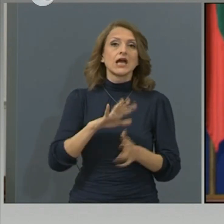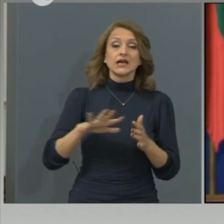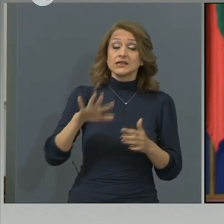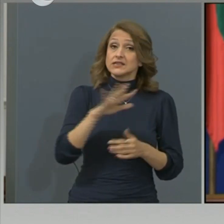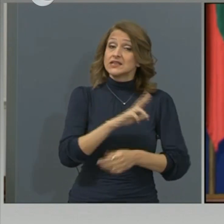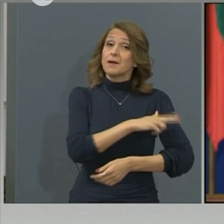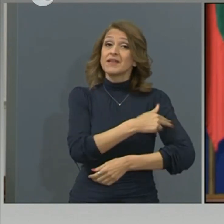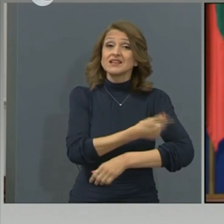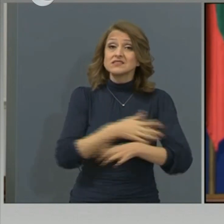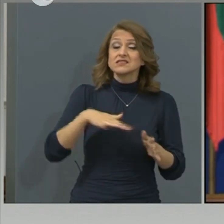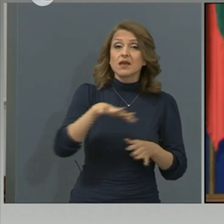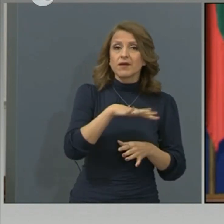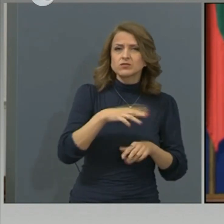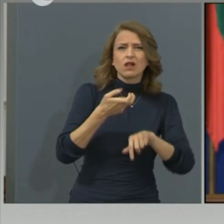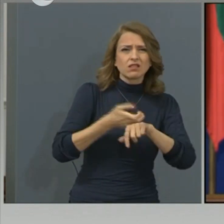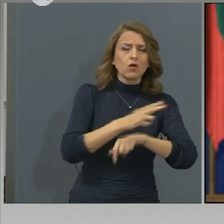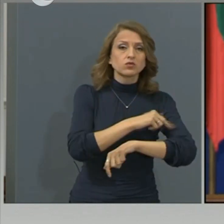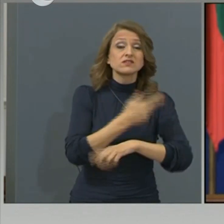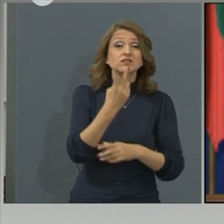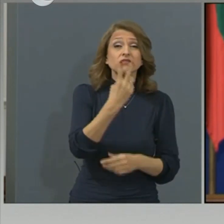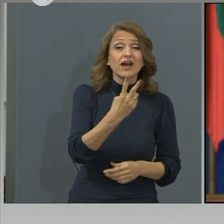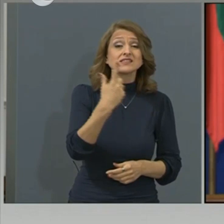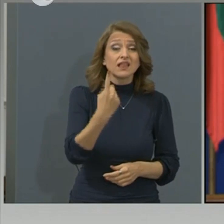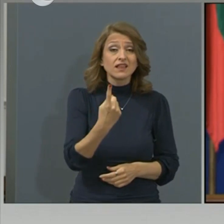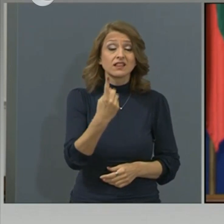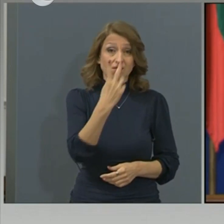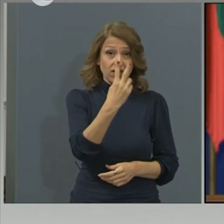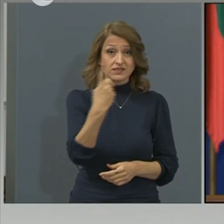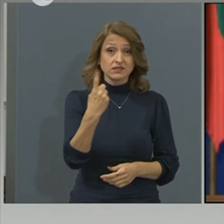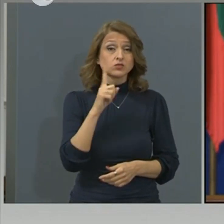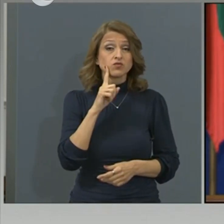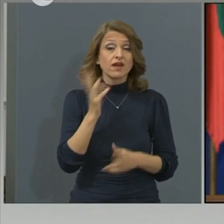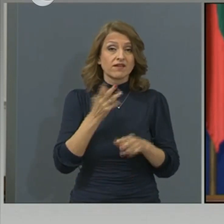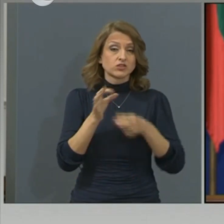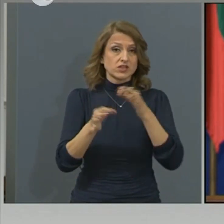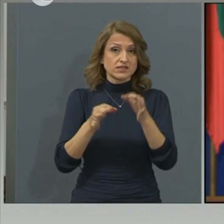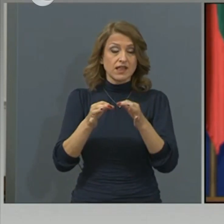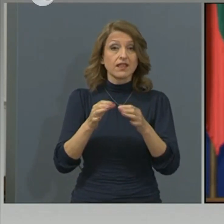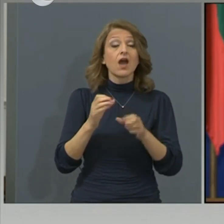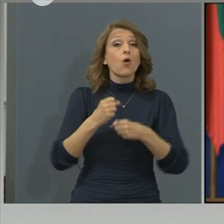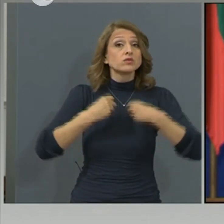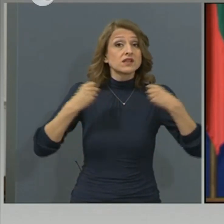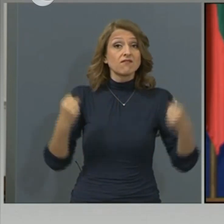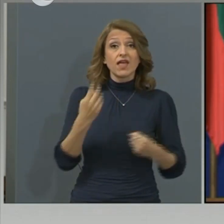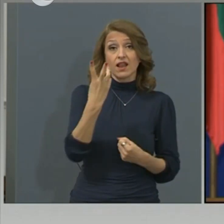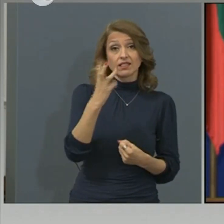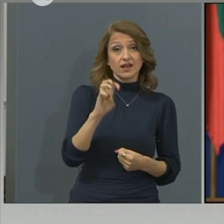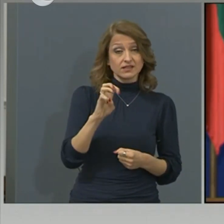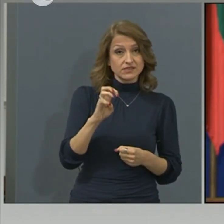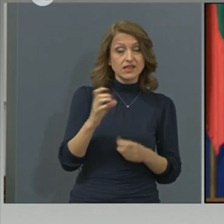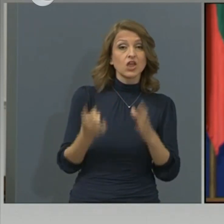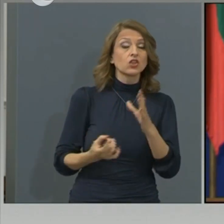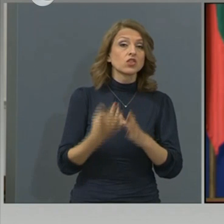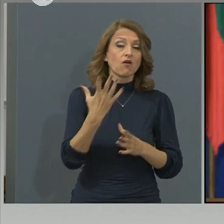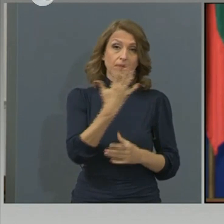вече са 21 човека. Излекувани са 30. Нови 5. Три има